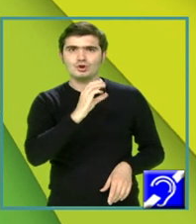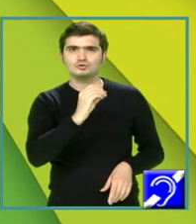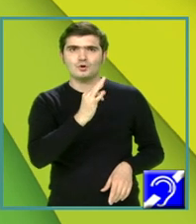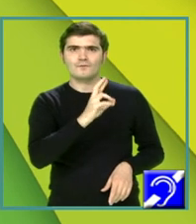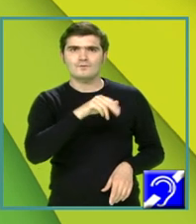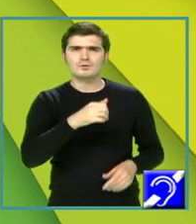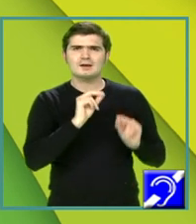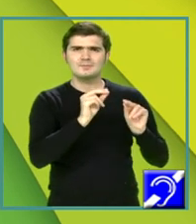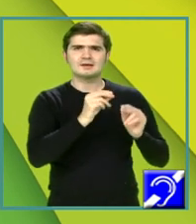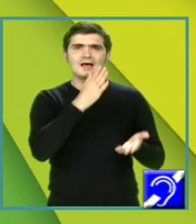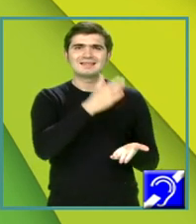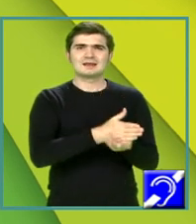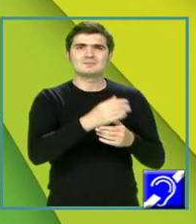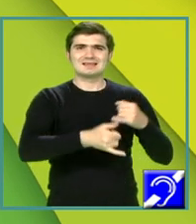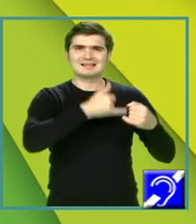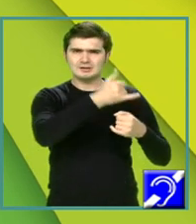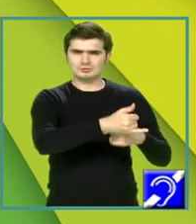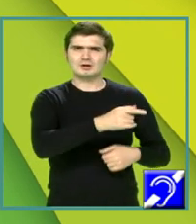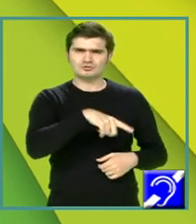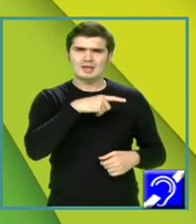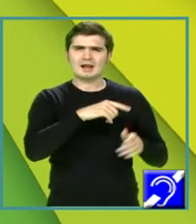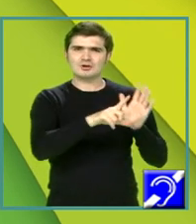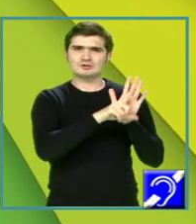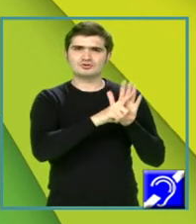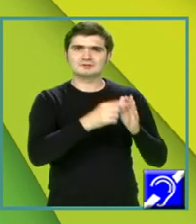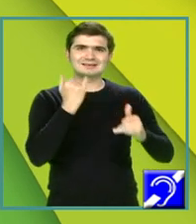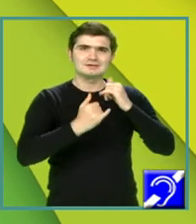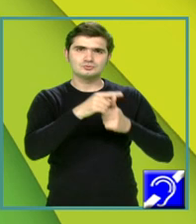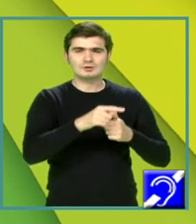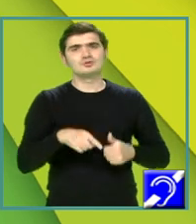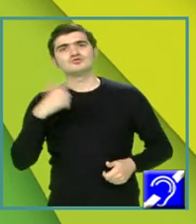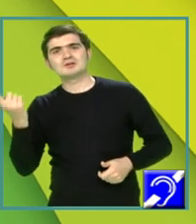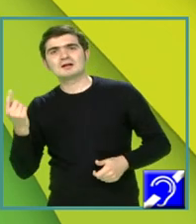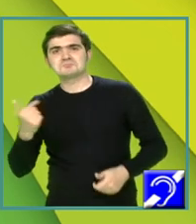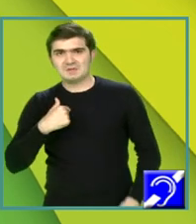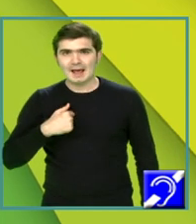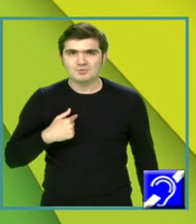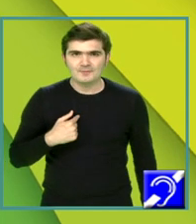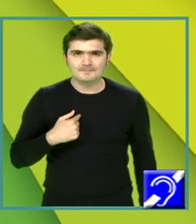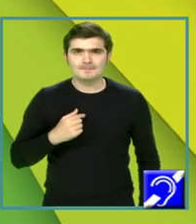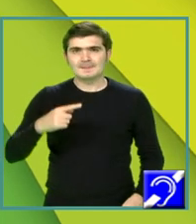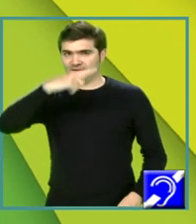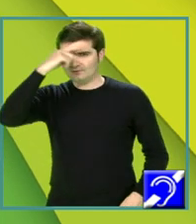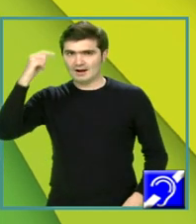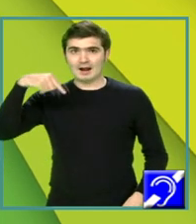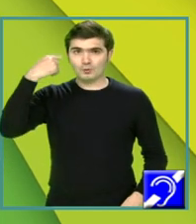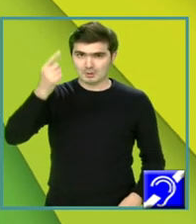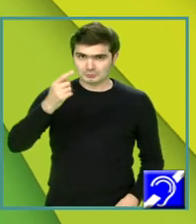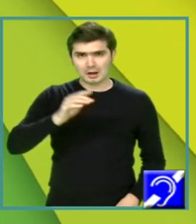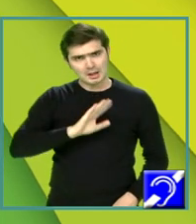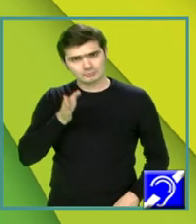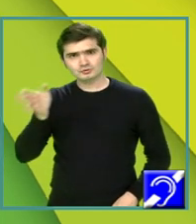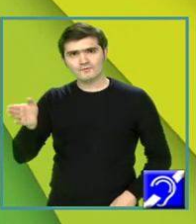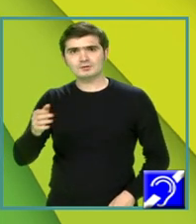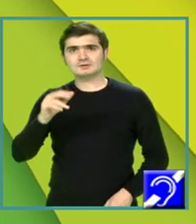preda dreptul internațional, dar care era și licențiat în istorie. Celălalt eram eu. În vara următoare am și fost la